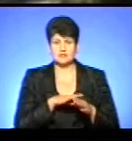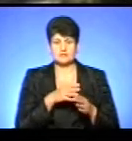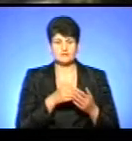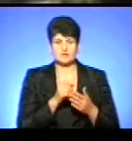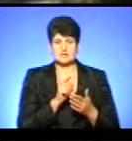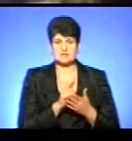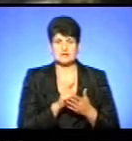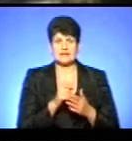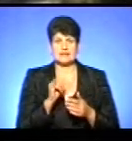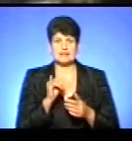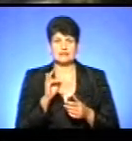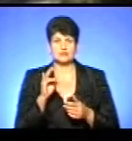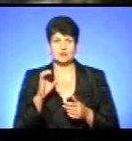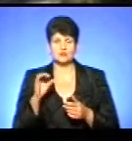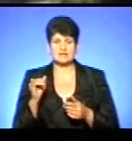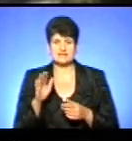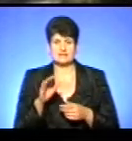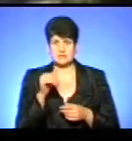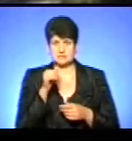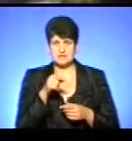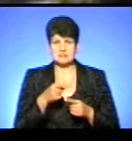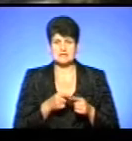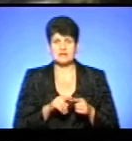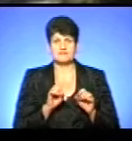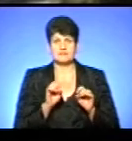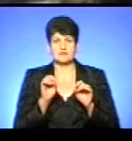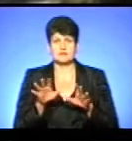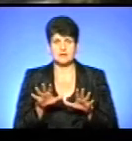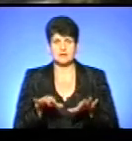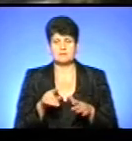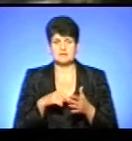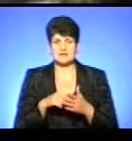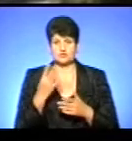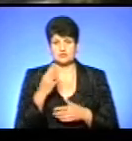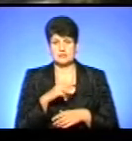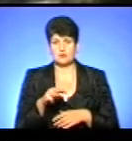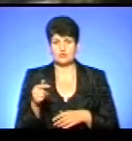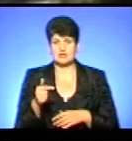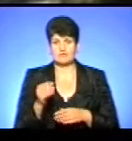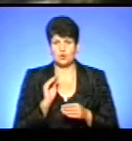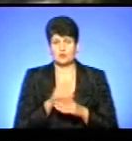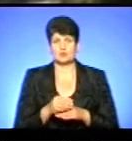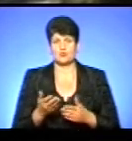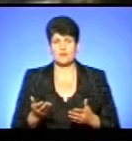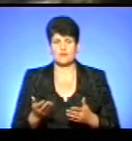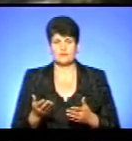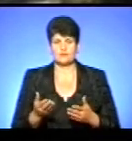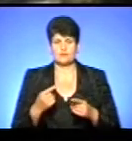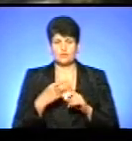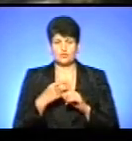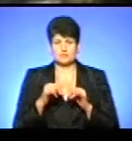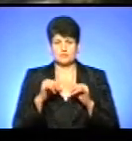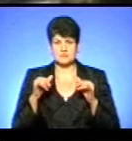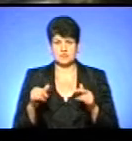'язань по інсуліну і зараз з вересня місяця цей обов'язок перекладено на місто. Це 4 мільйони гривень додатково. Плюс різ цін по